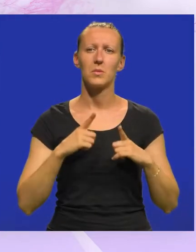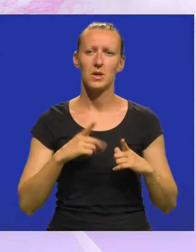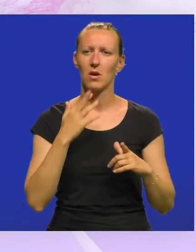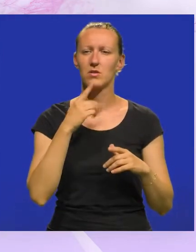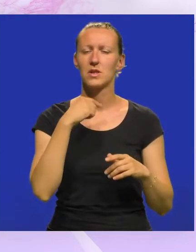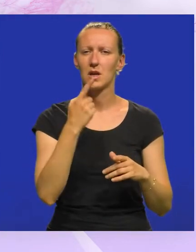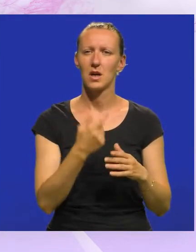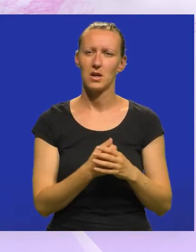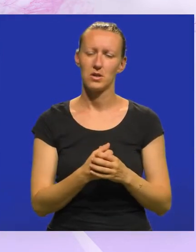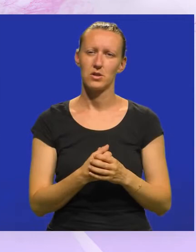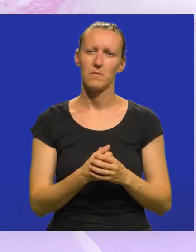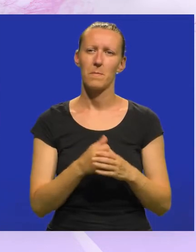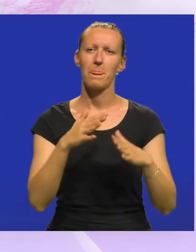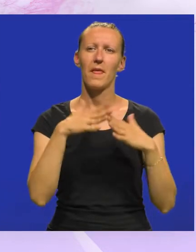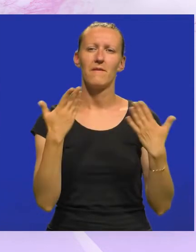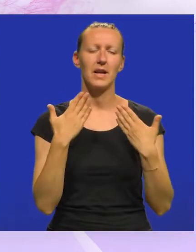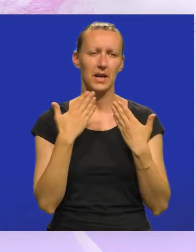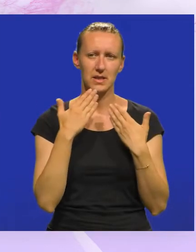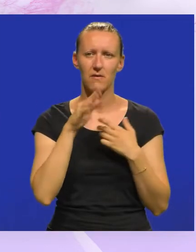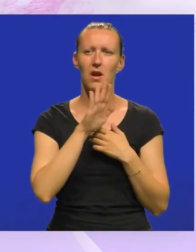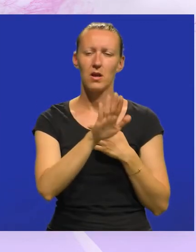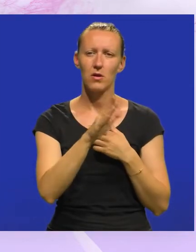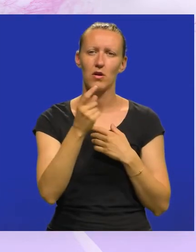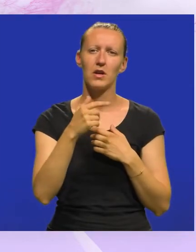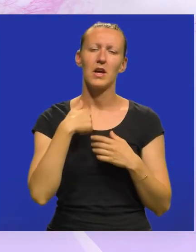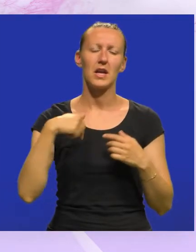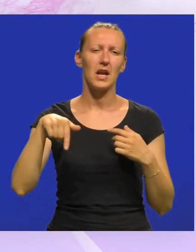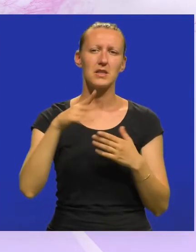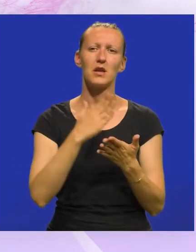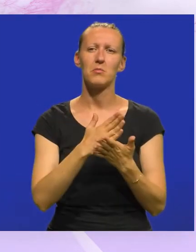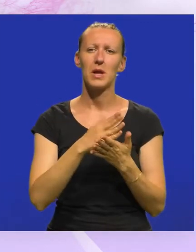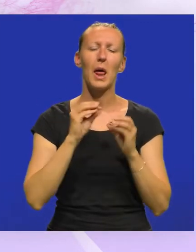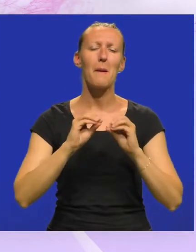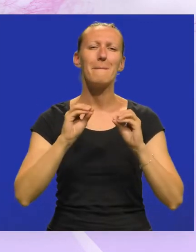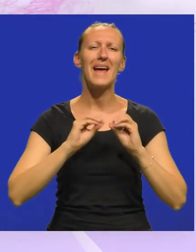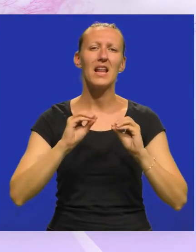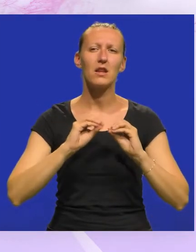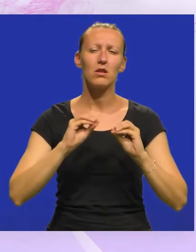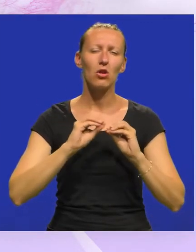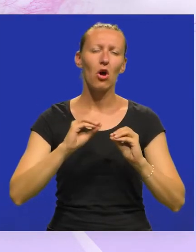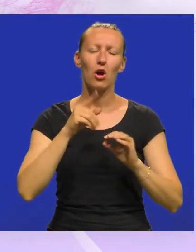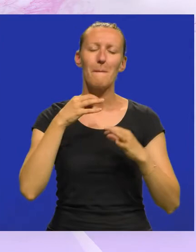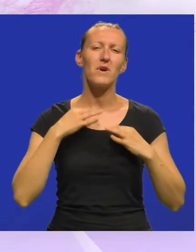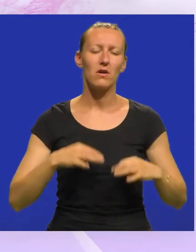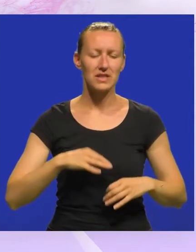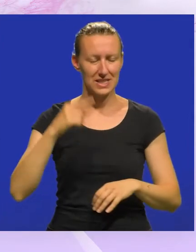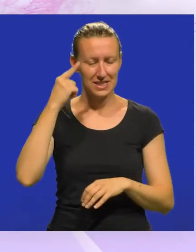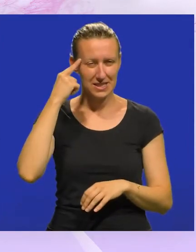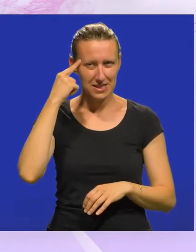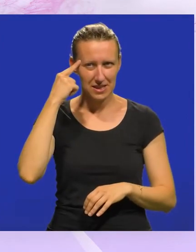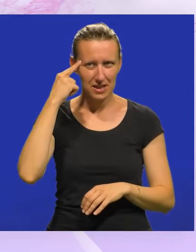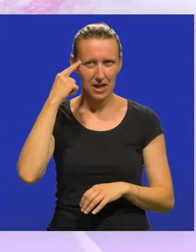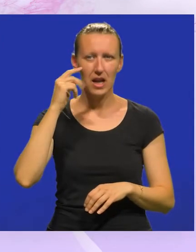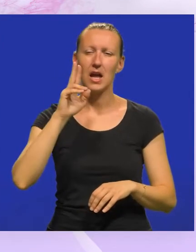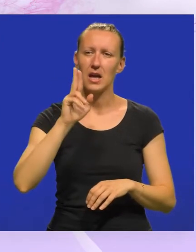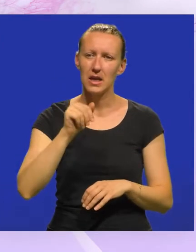kao što se kaže velika zahvala njoj jer je bila mentor evo profesorica je znala